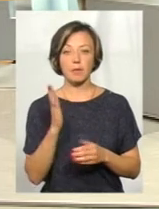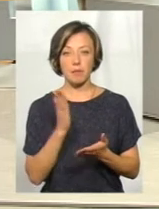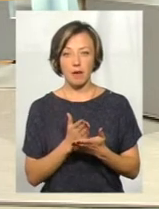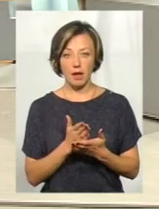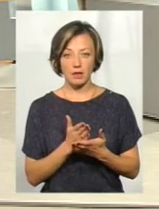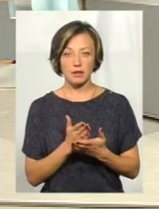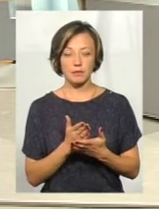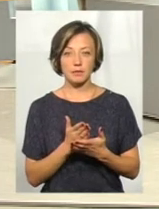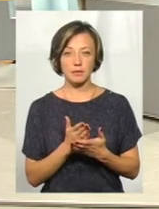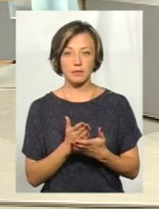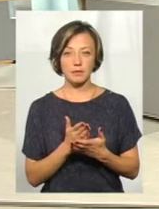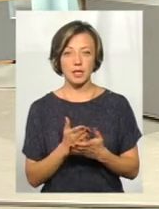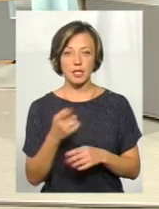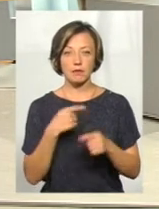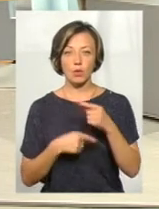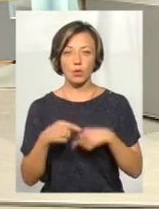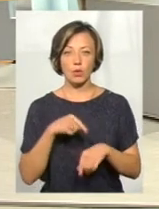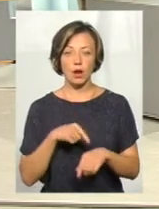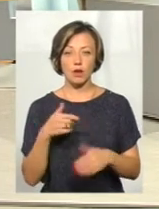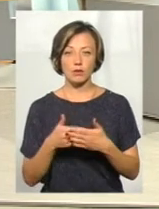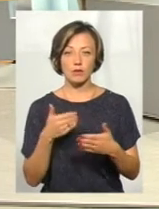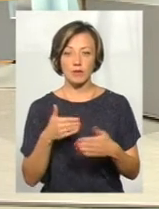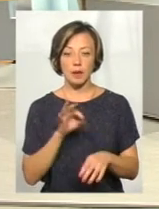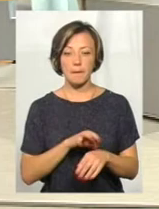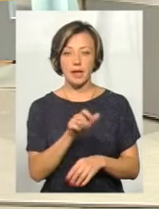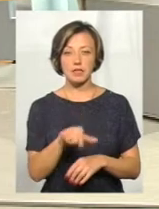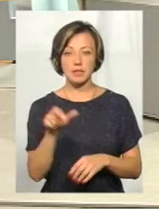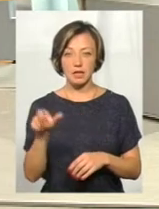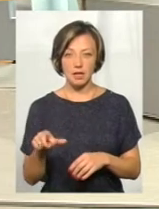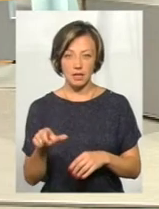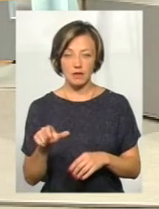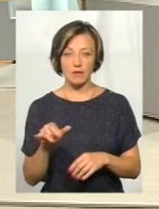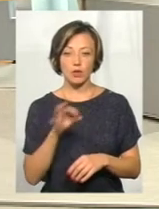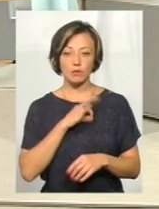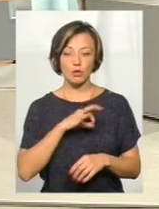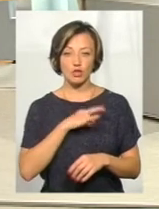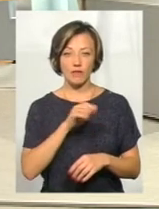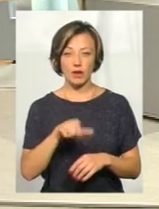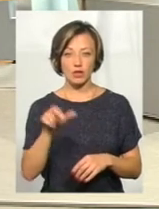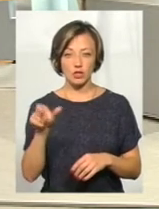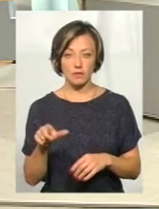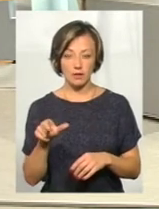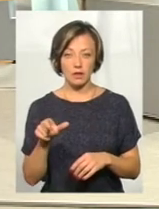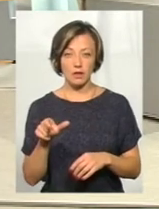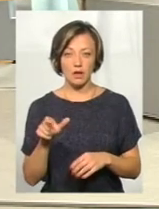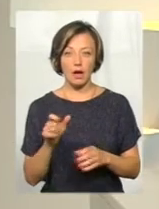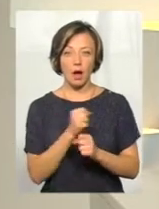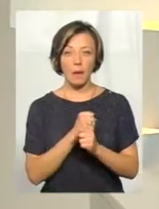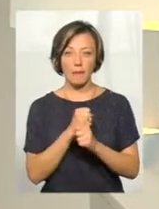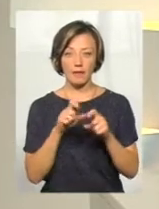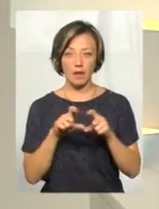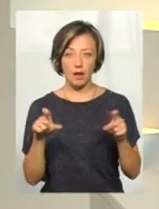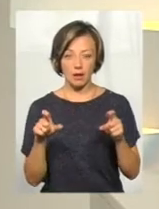маєте зворотню реакцію від пацієнтів і людей, споживачів аптек.